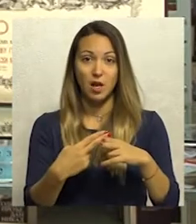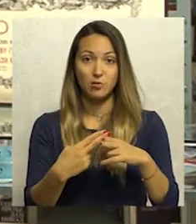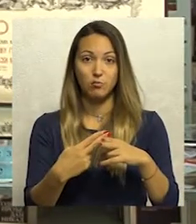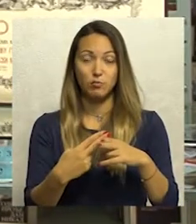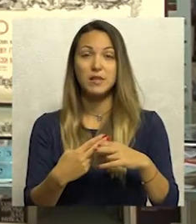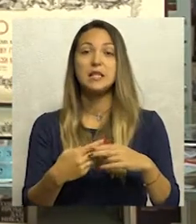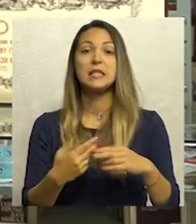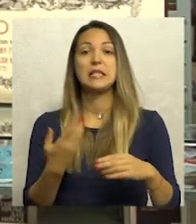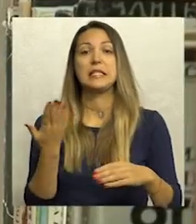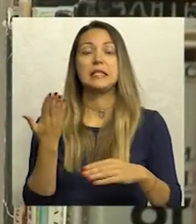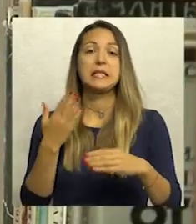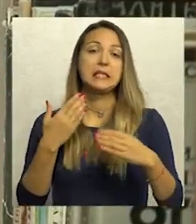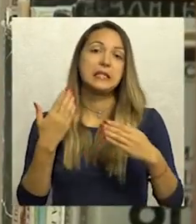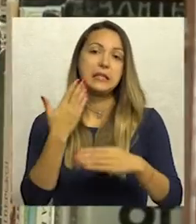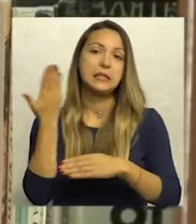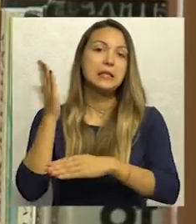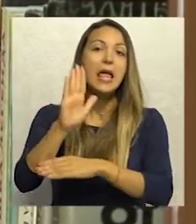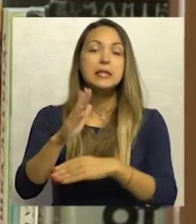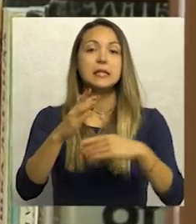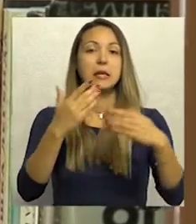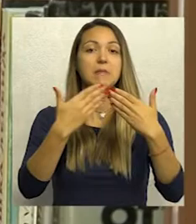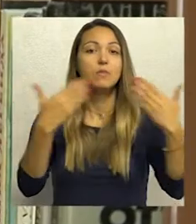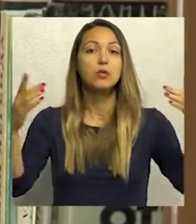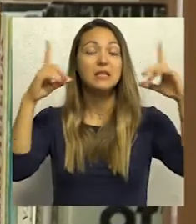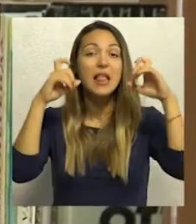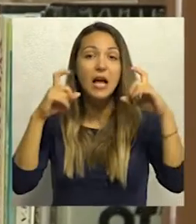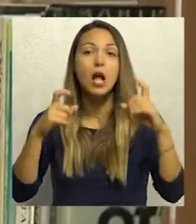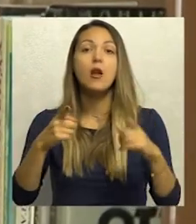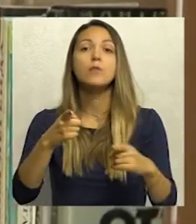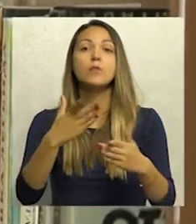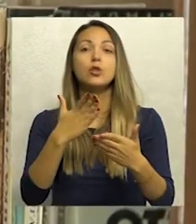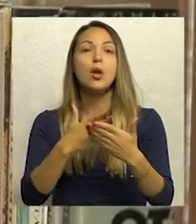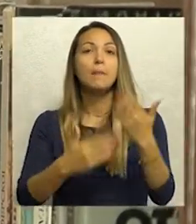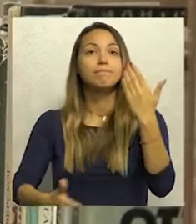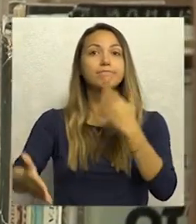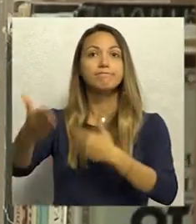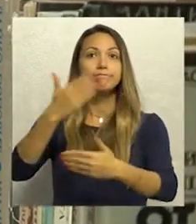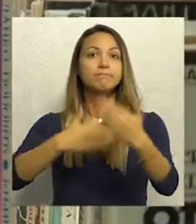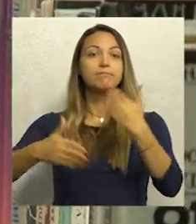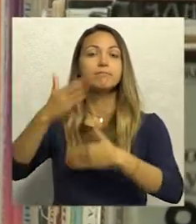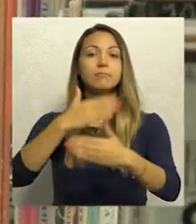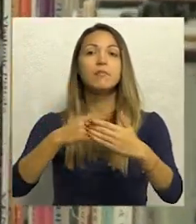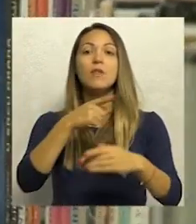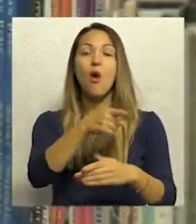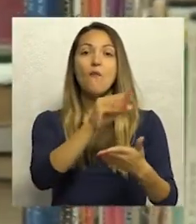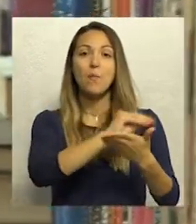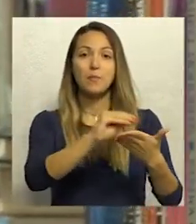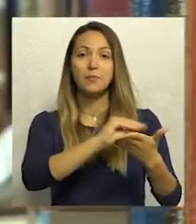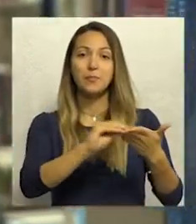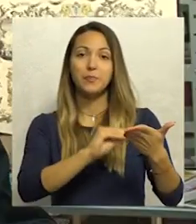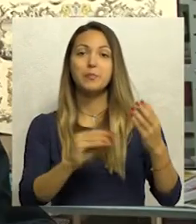ili scenskim slikama, činimo praj izvedbu ovog Petrovićevog teksta o Branku